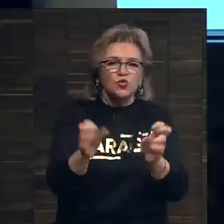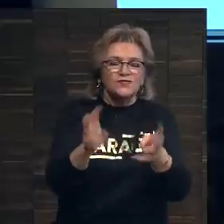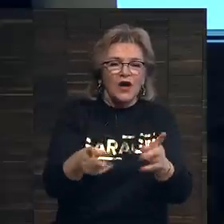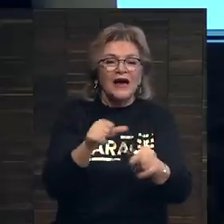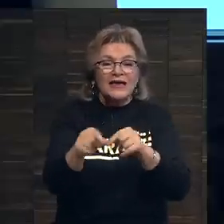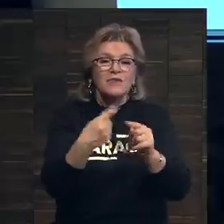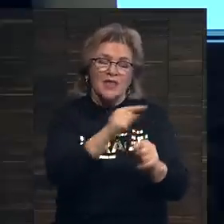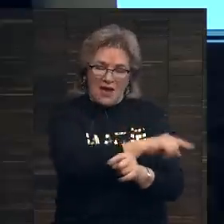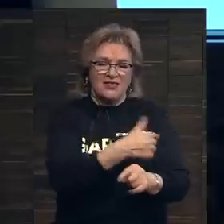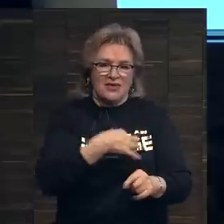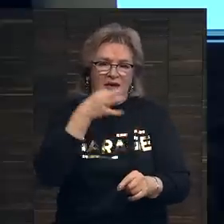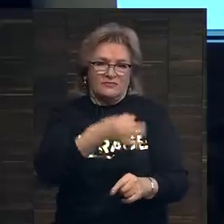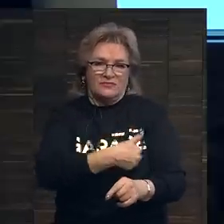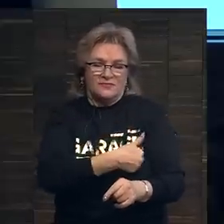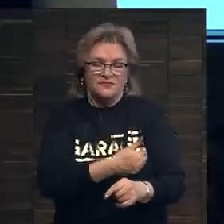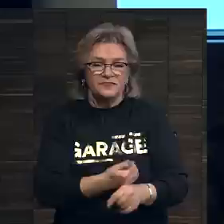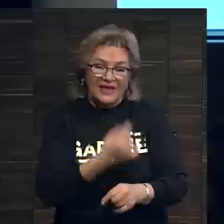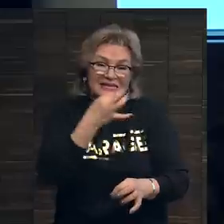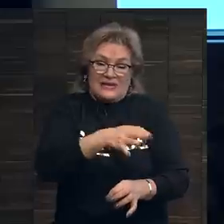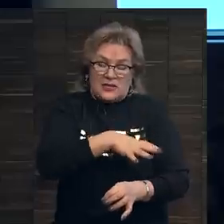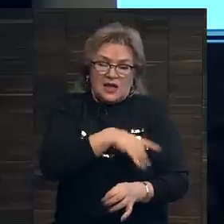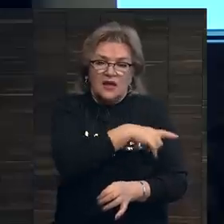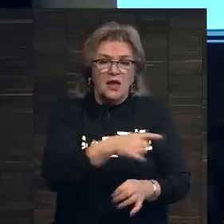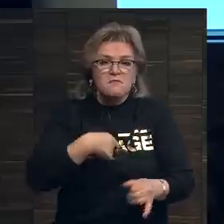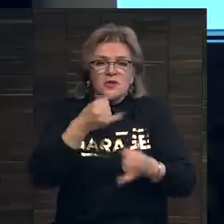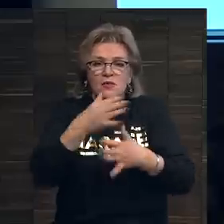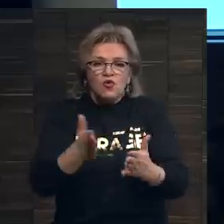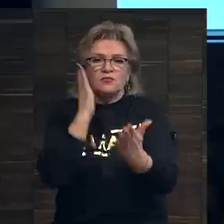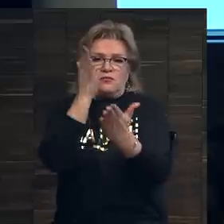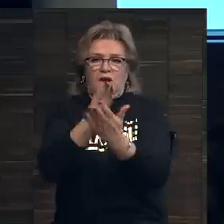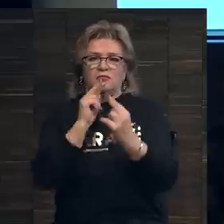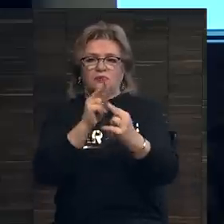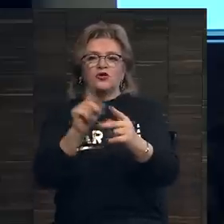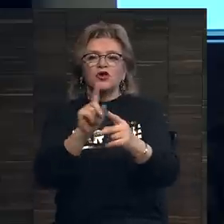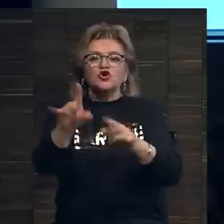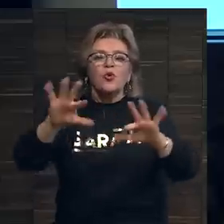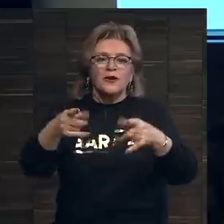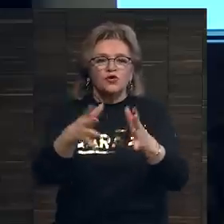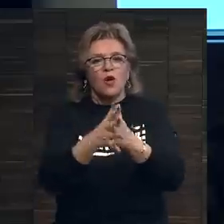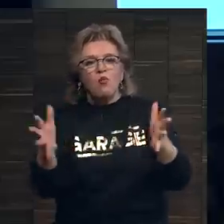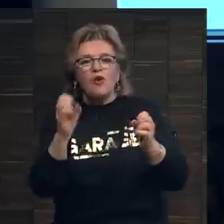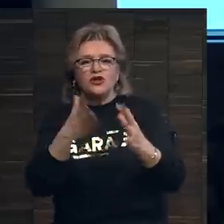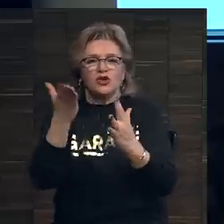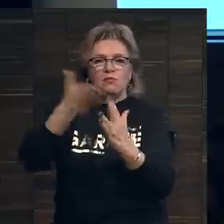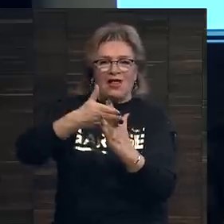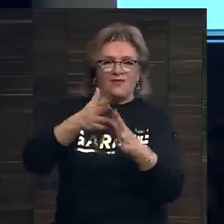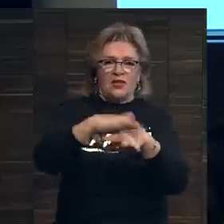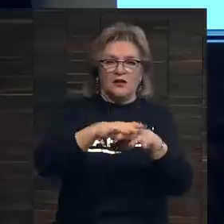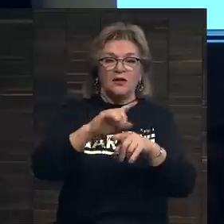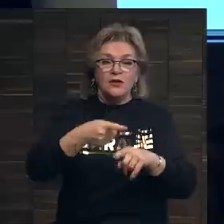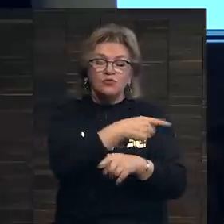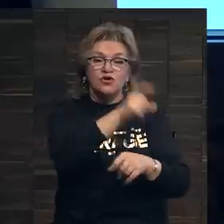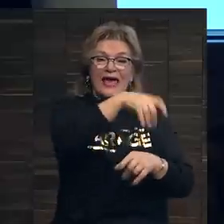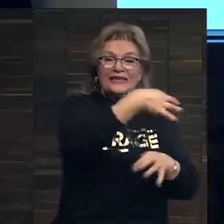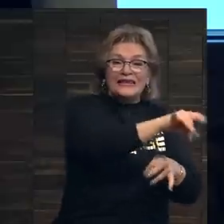Именно это я сейчас и упомянул. Мы, в общем, не можем впрямую наблюдать, что происходит более чем на половине рынка, потому